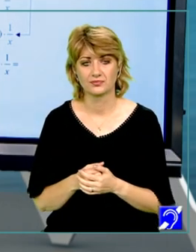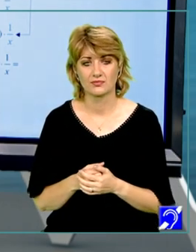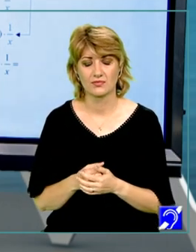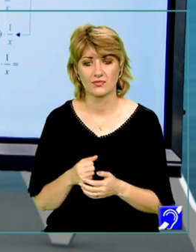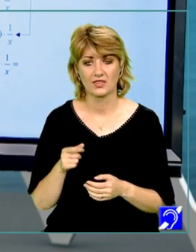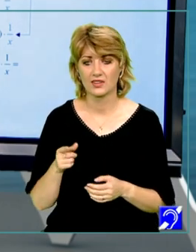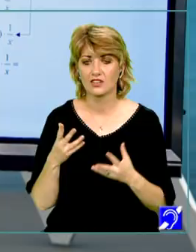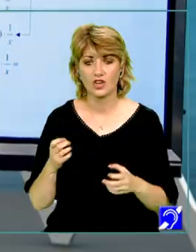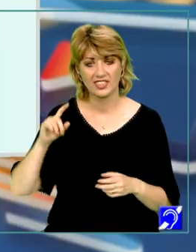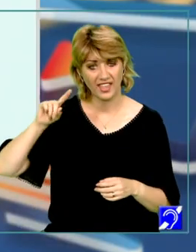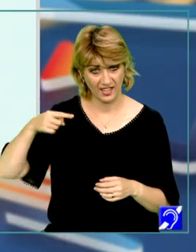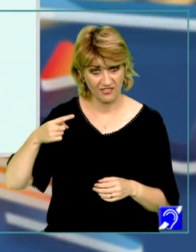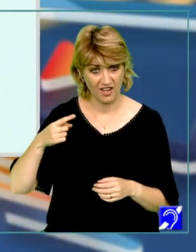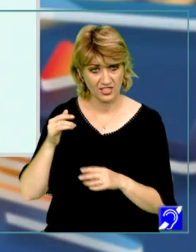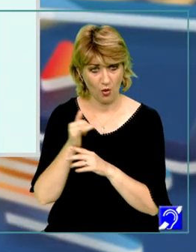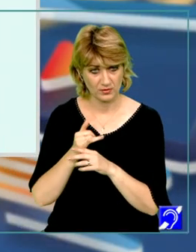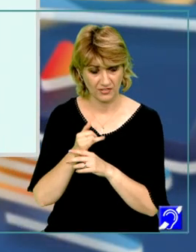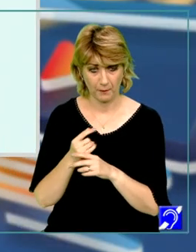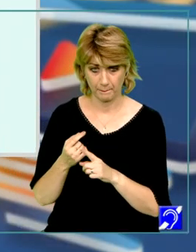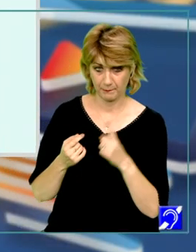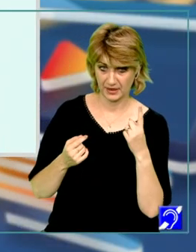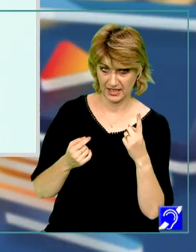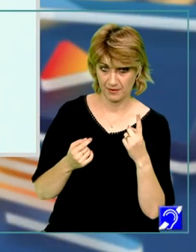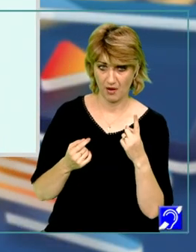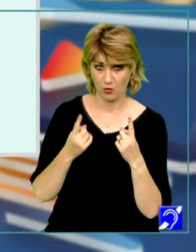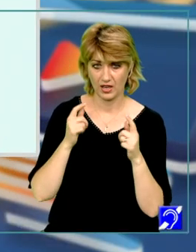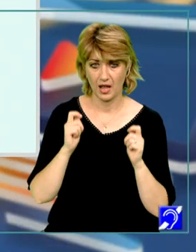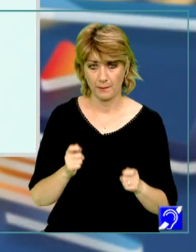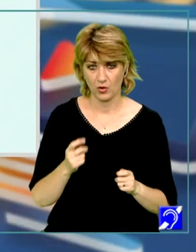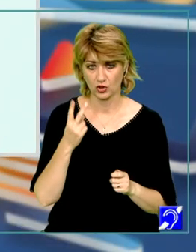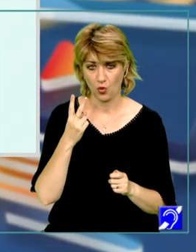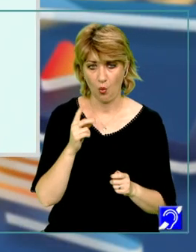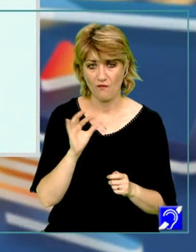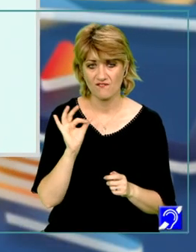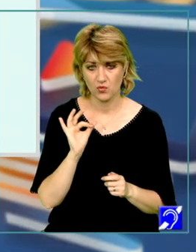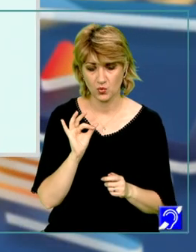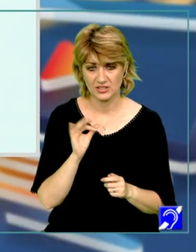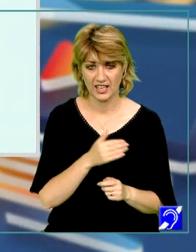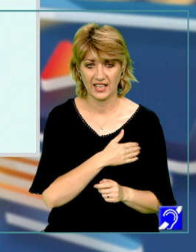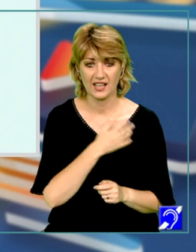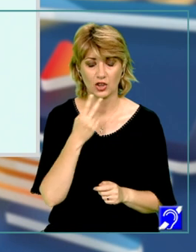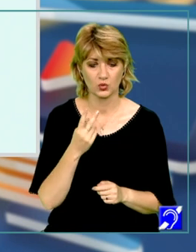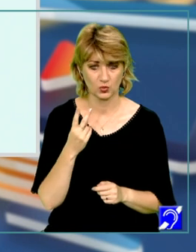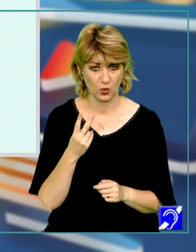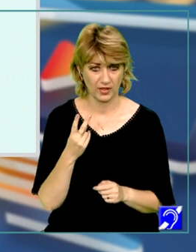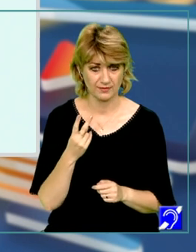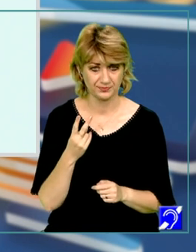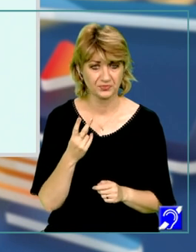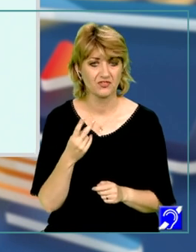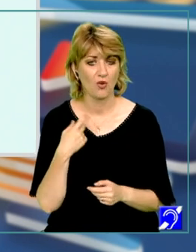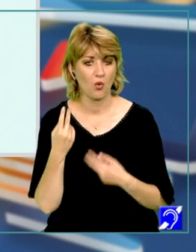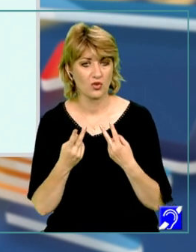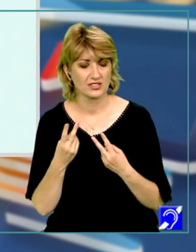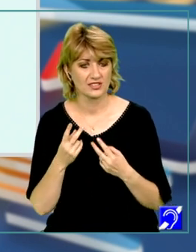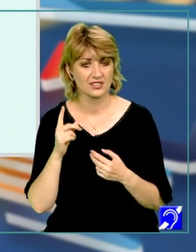derivatei și observați, pentru prima lege, care e un raport de două funcții, de gradul al doilea, vom folosi